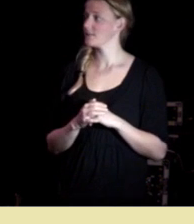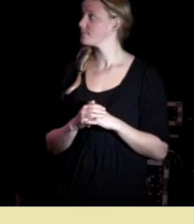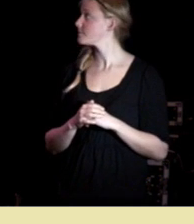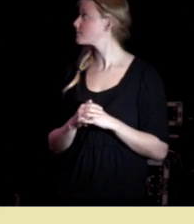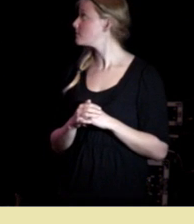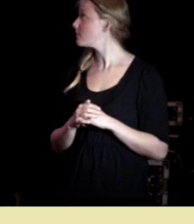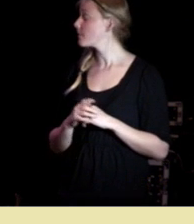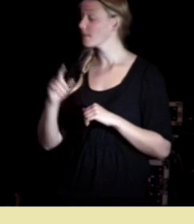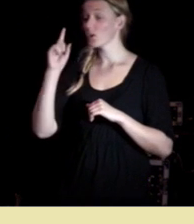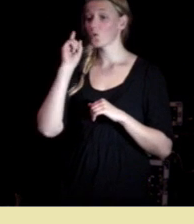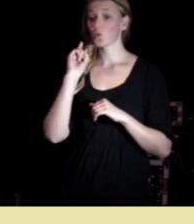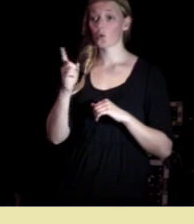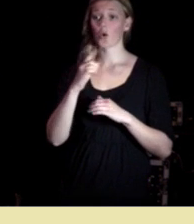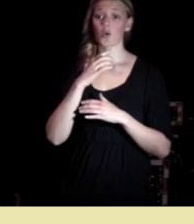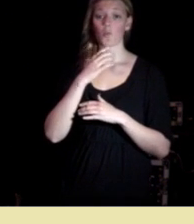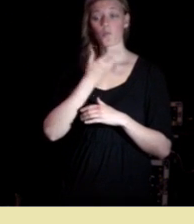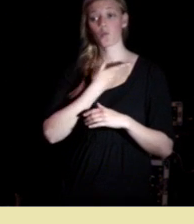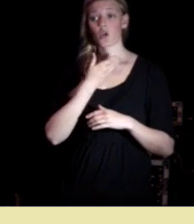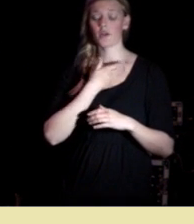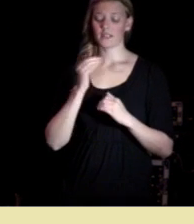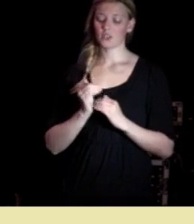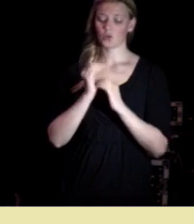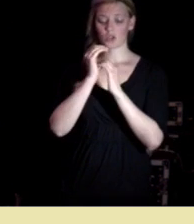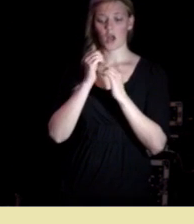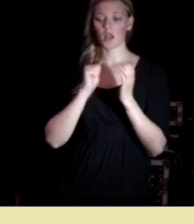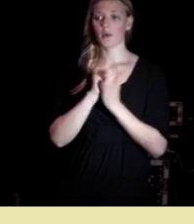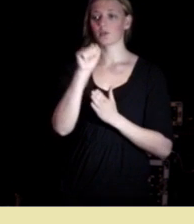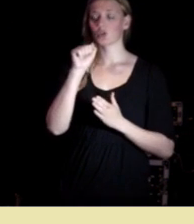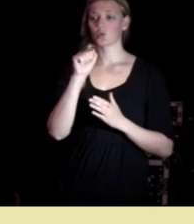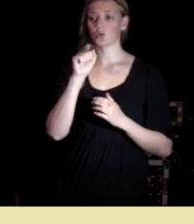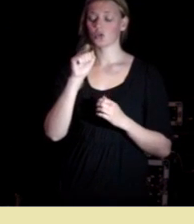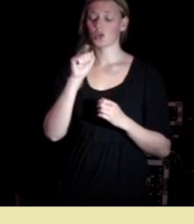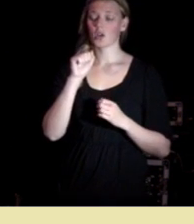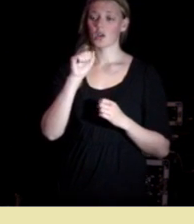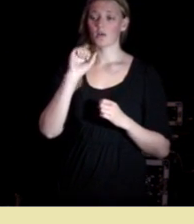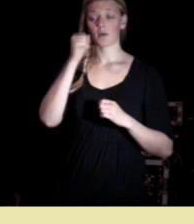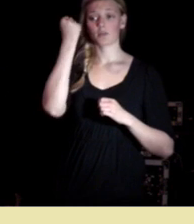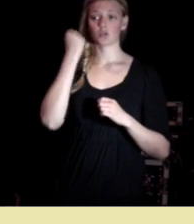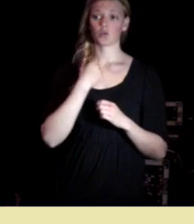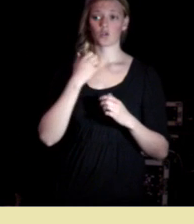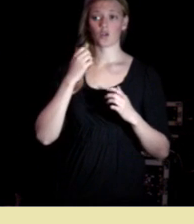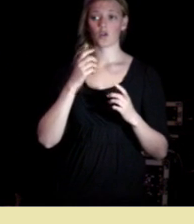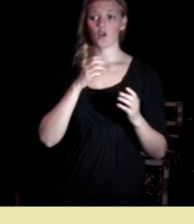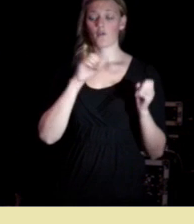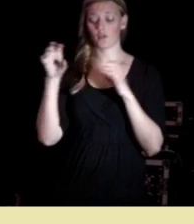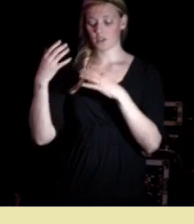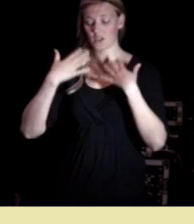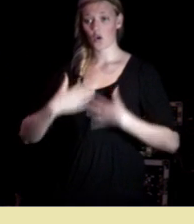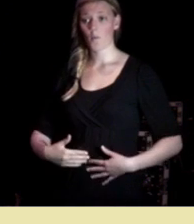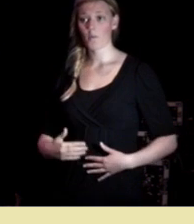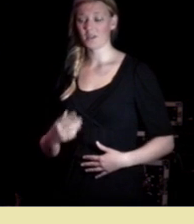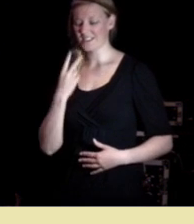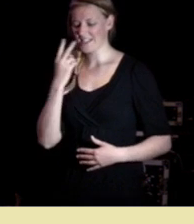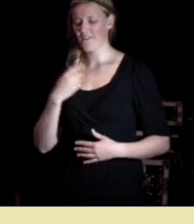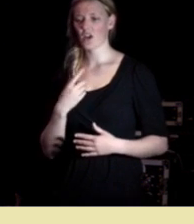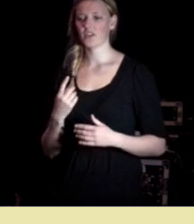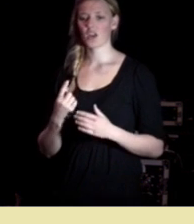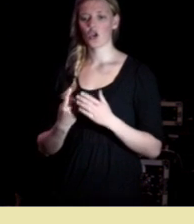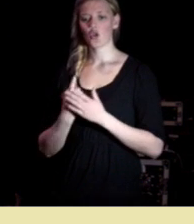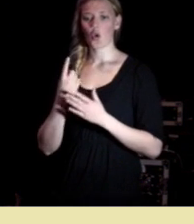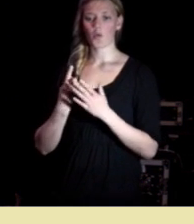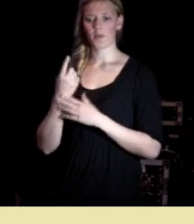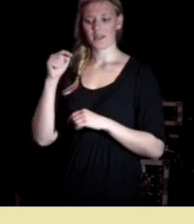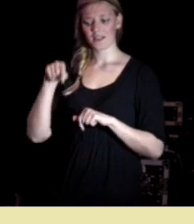når veldig mye av den sosiale ambisjonen flyttes under kroppen så ser vi også at disse normene vi har i dag